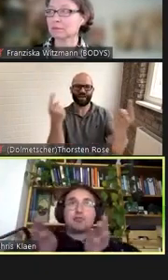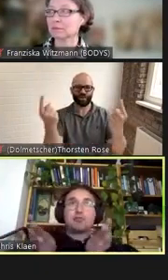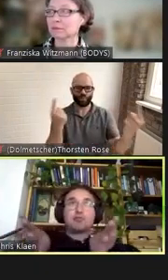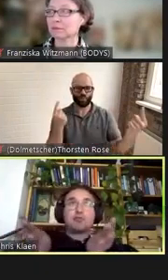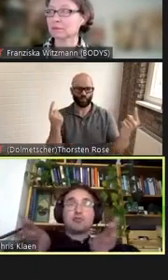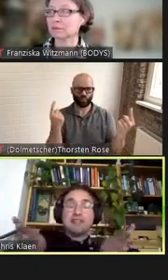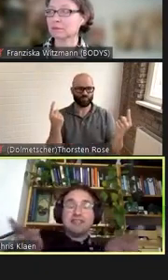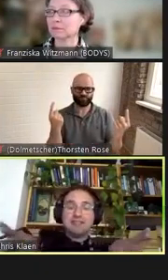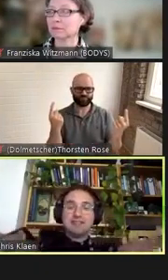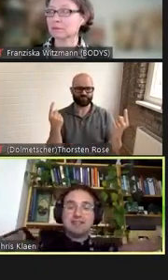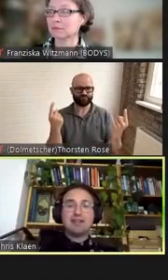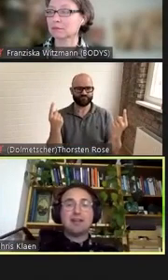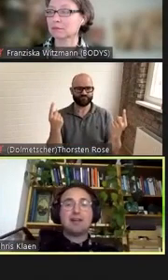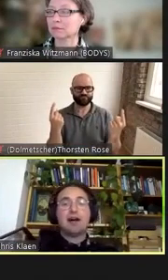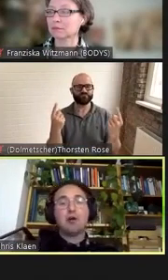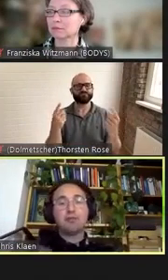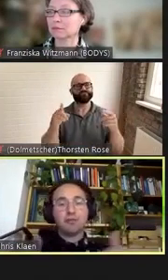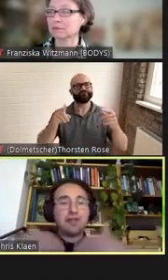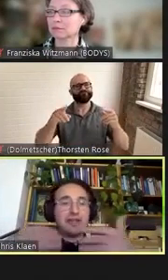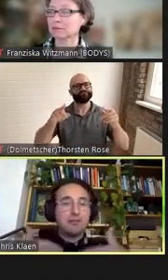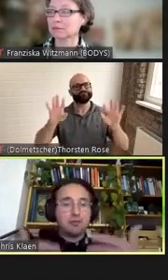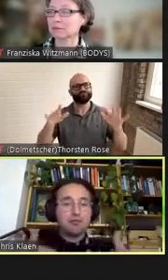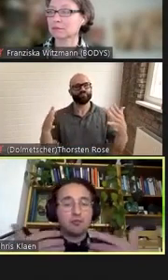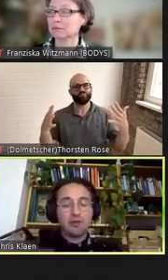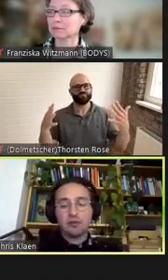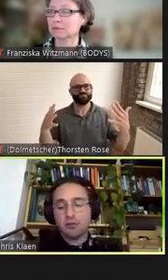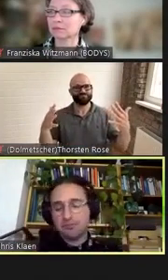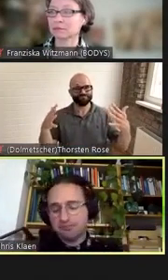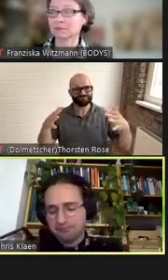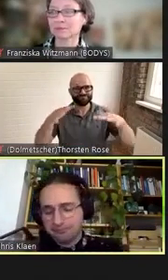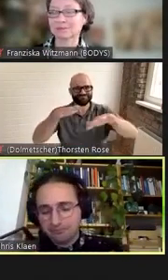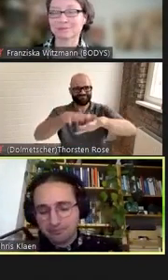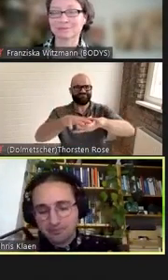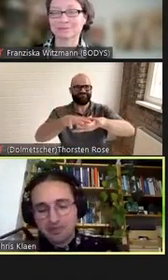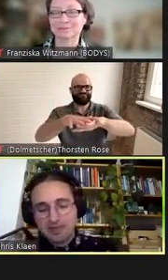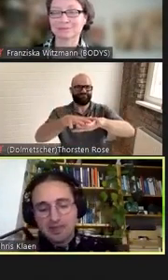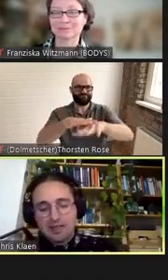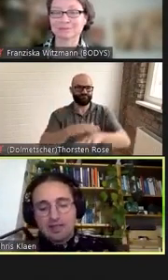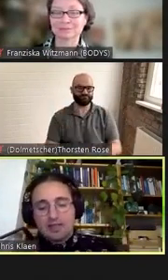ausschließlich aufzuheben und zu überkommen.